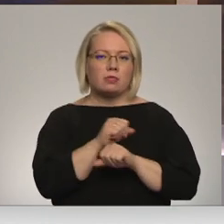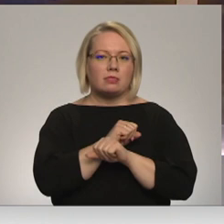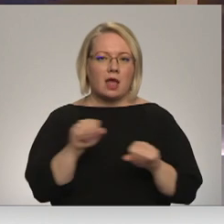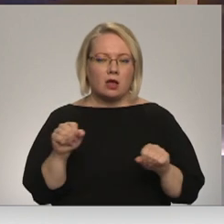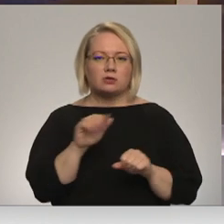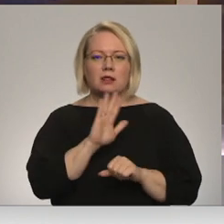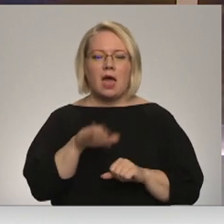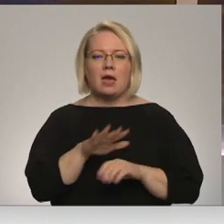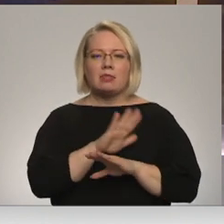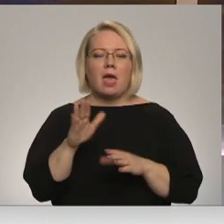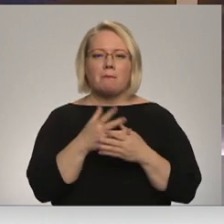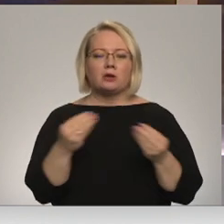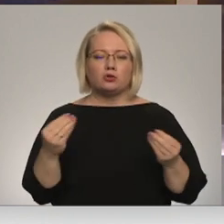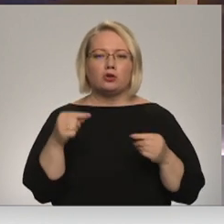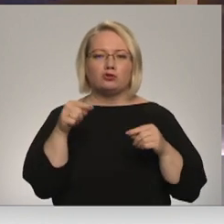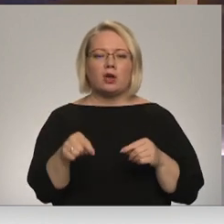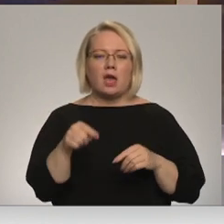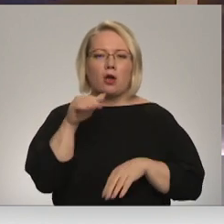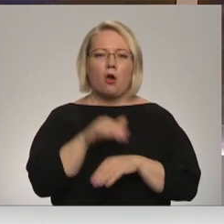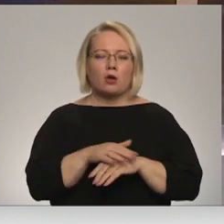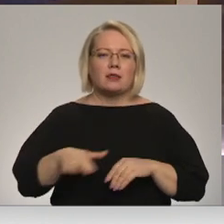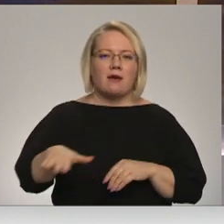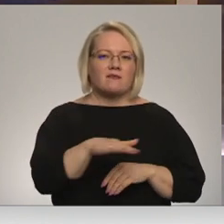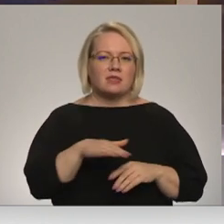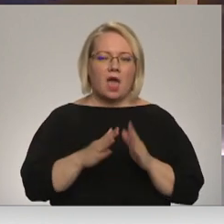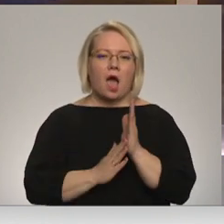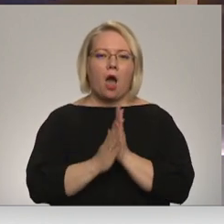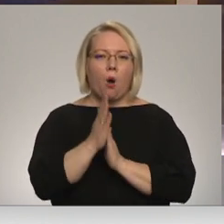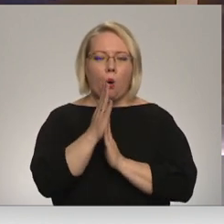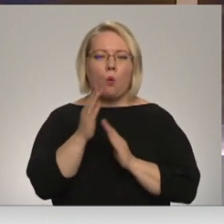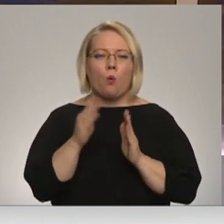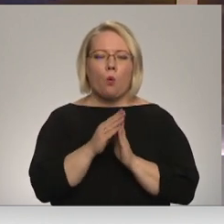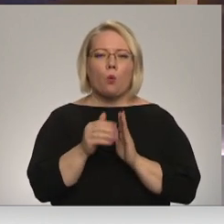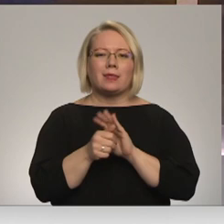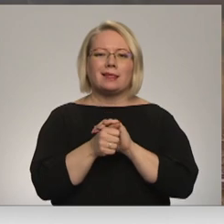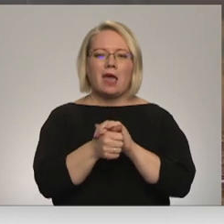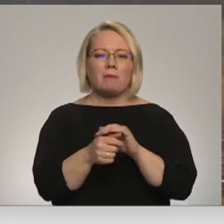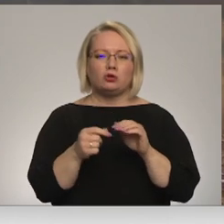Viņa izuzta tikai šai konkrētajai vidē raksturīgās aug un gliemešas sugas.